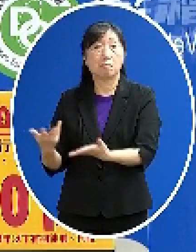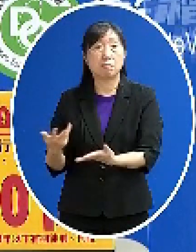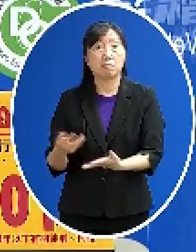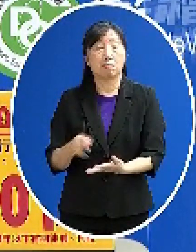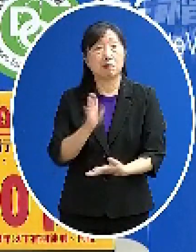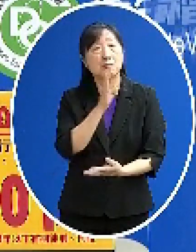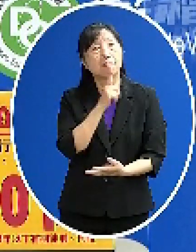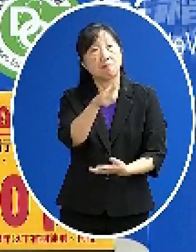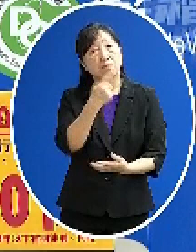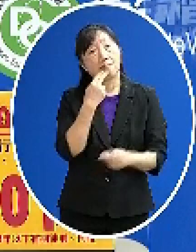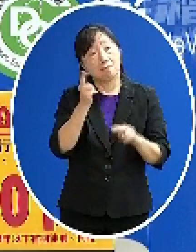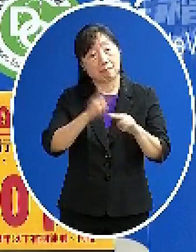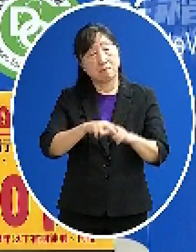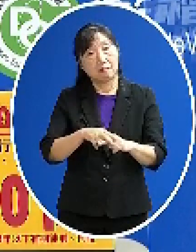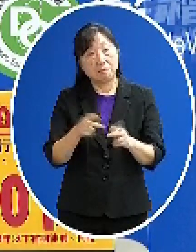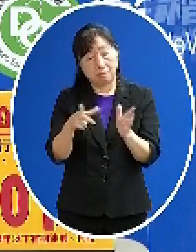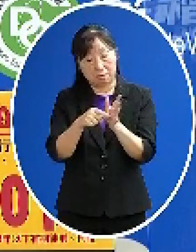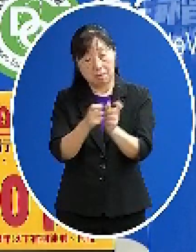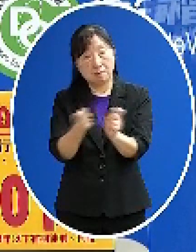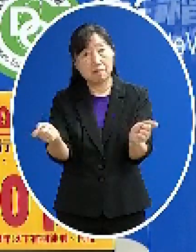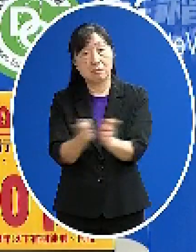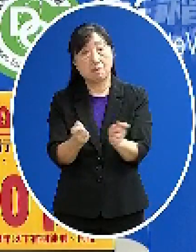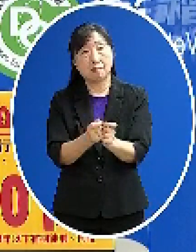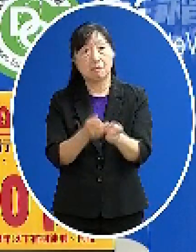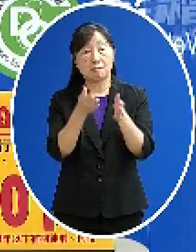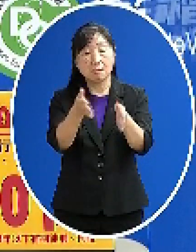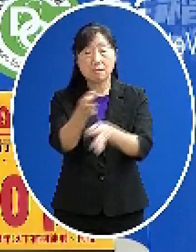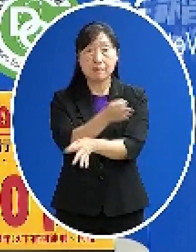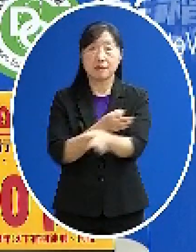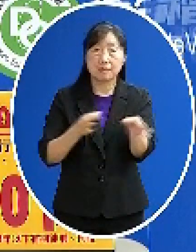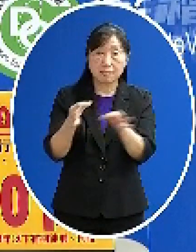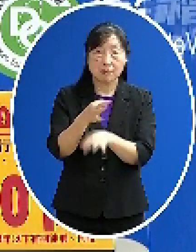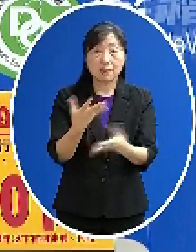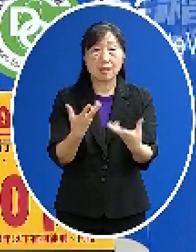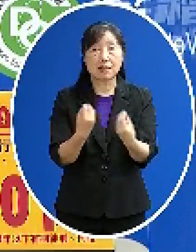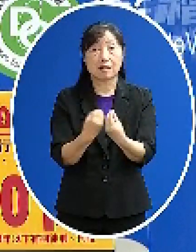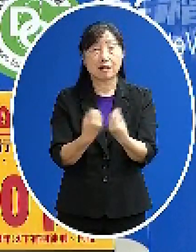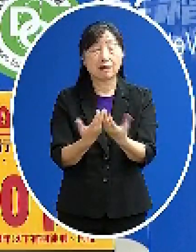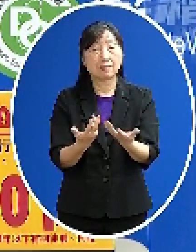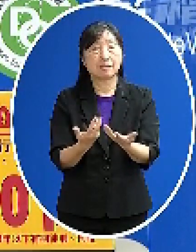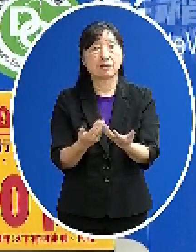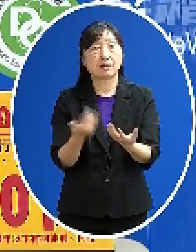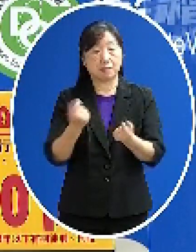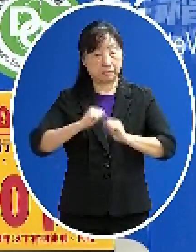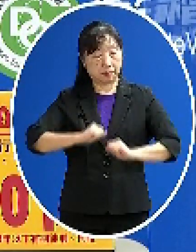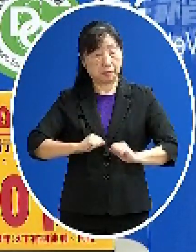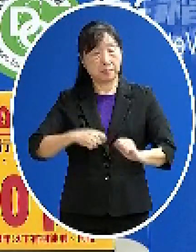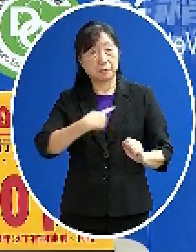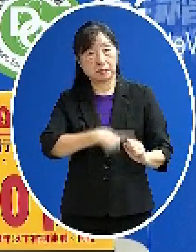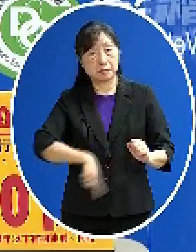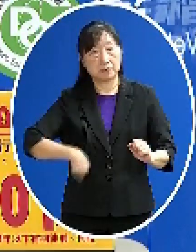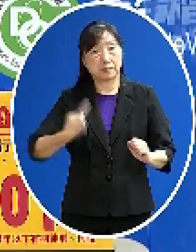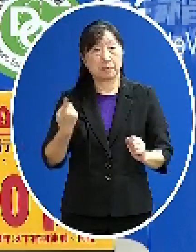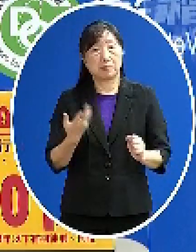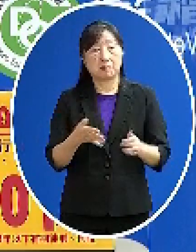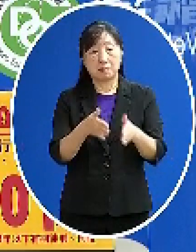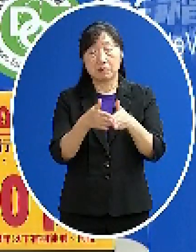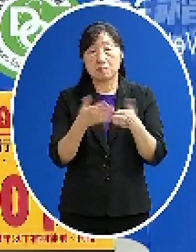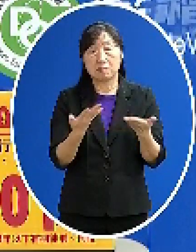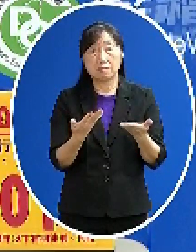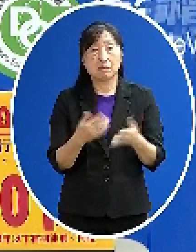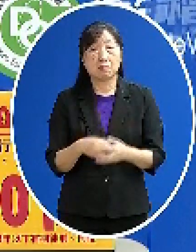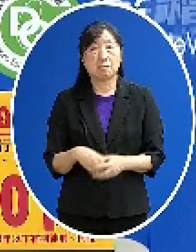了多久那整體的經濟的活動 那還有一些相關的你不管是健康的一些需要